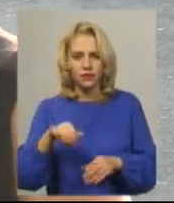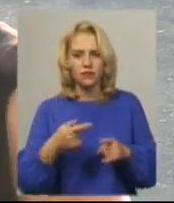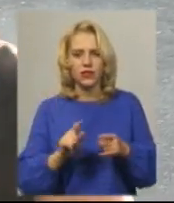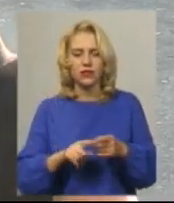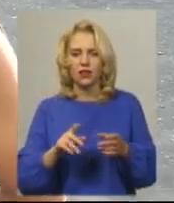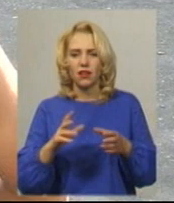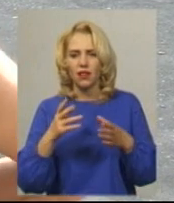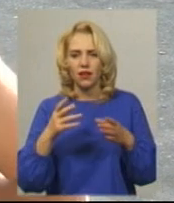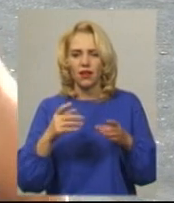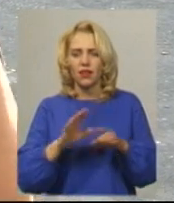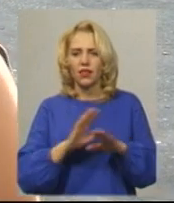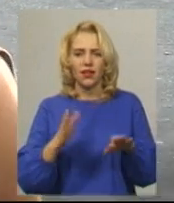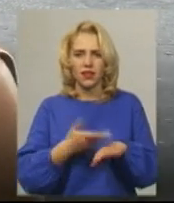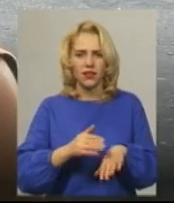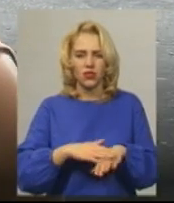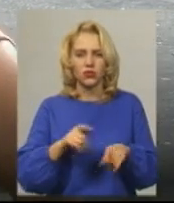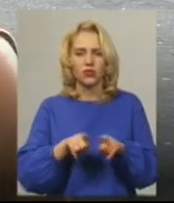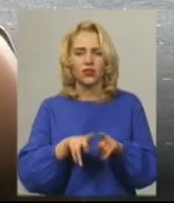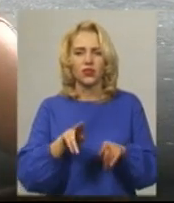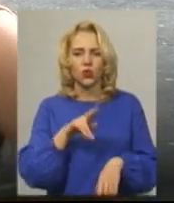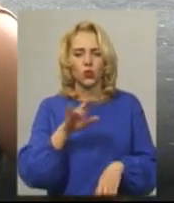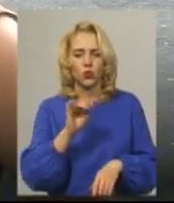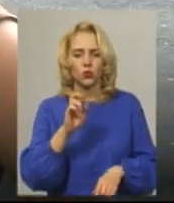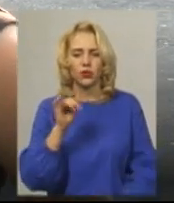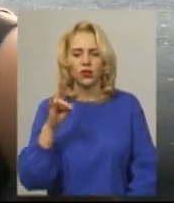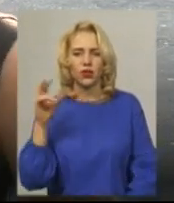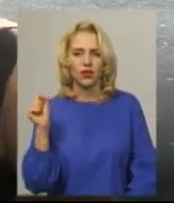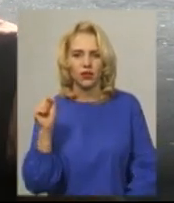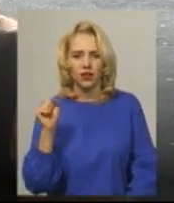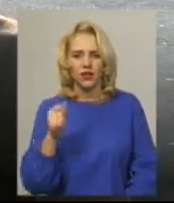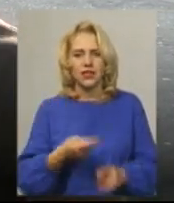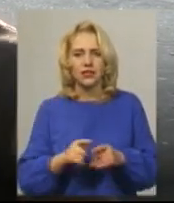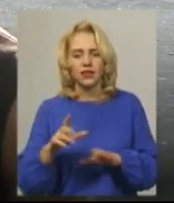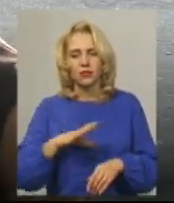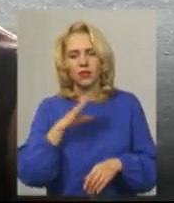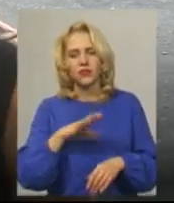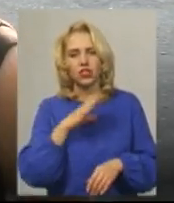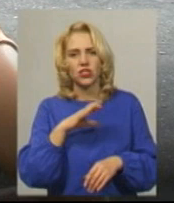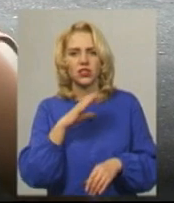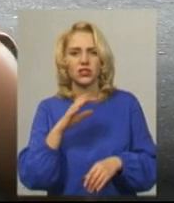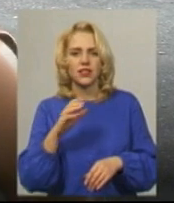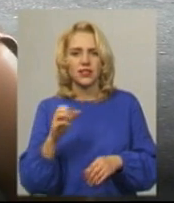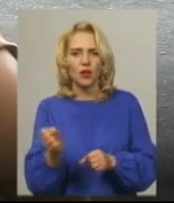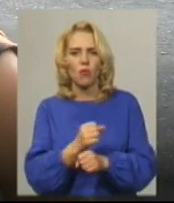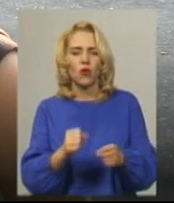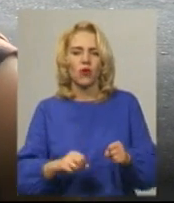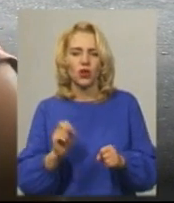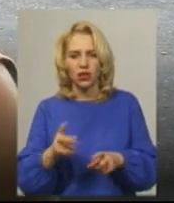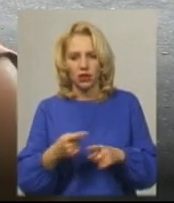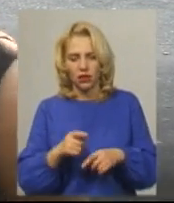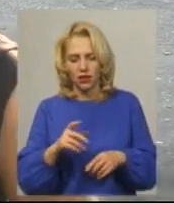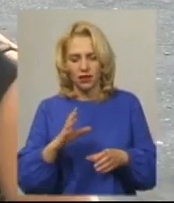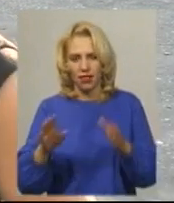проста добінка. Це колишня зброя, коли дуже багато стоїло, то вони з